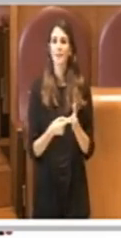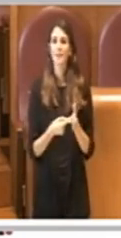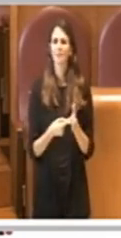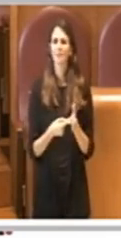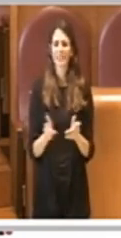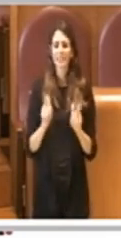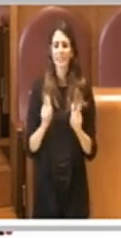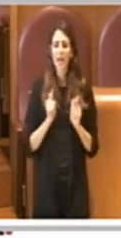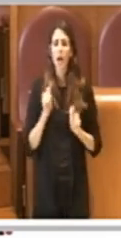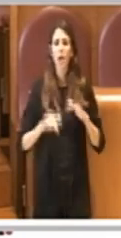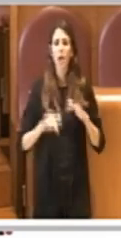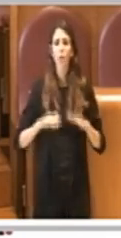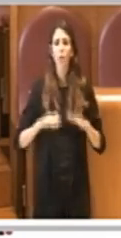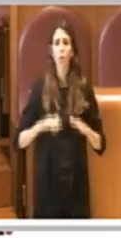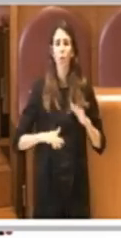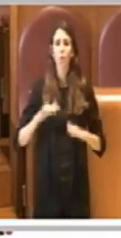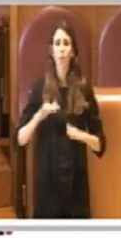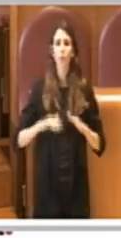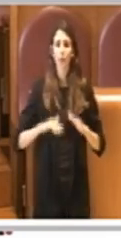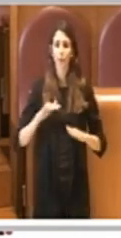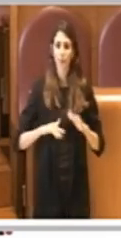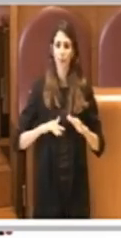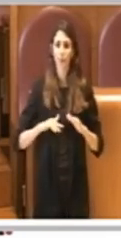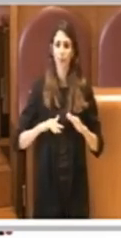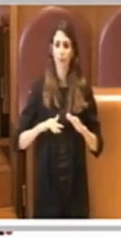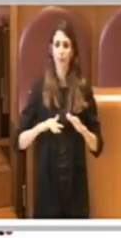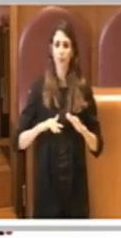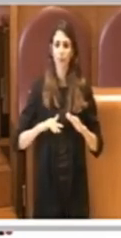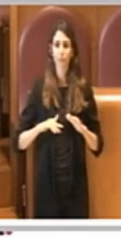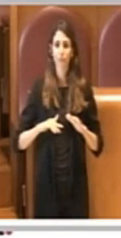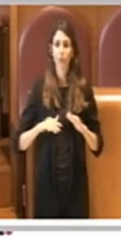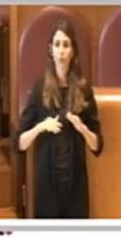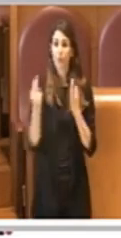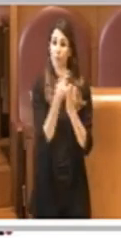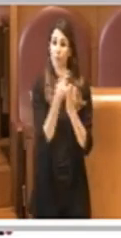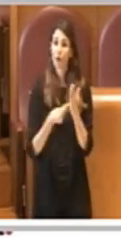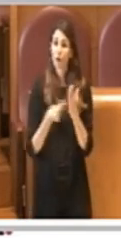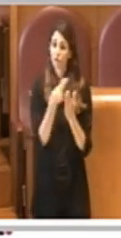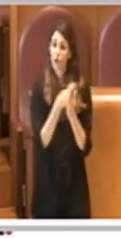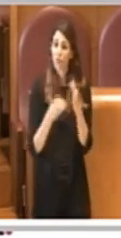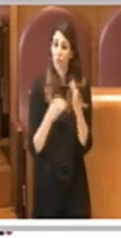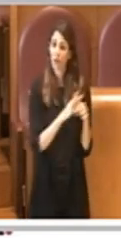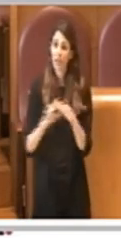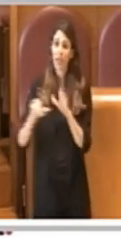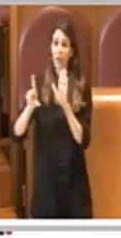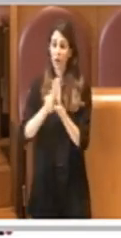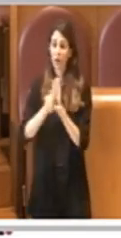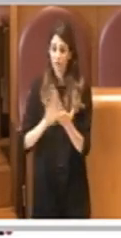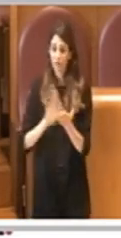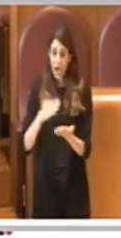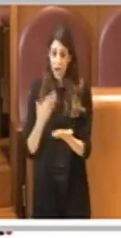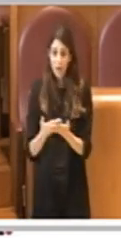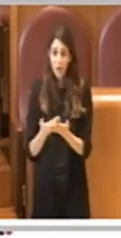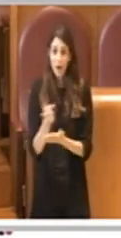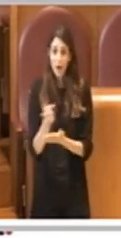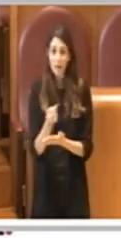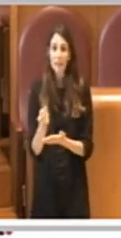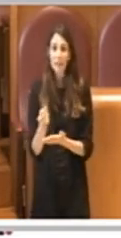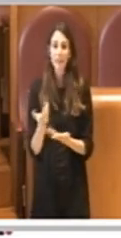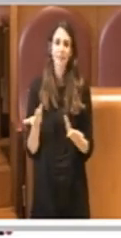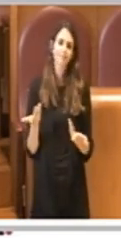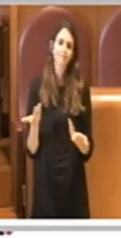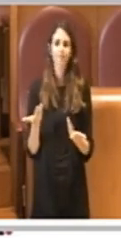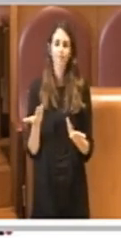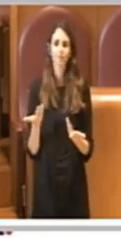dubbi sulla regolarità di tutto il perfezionamento,